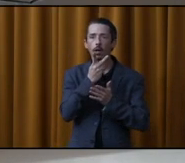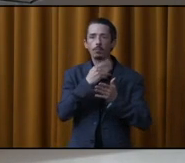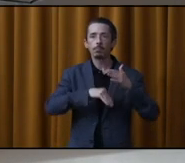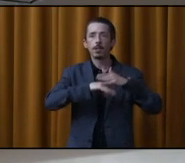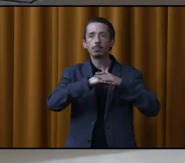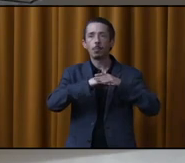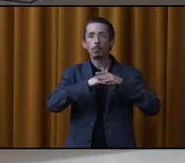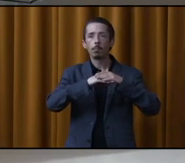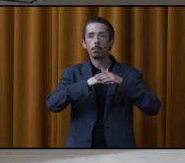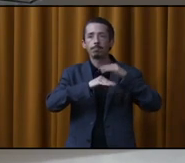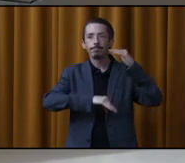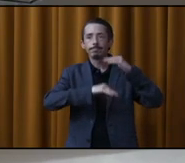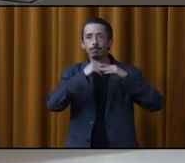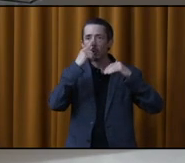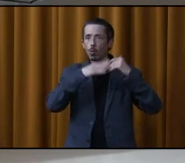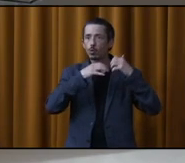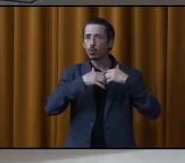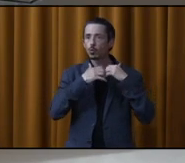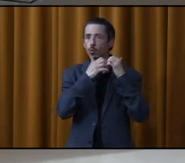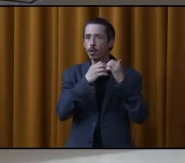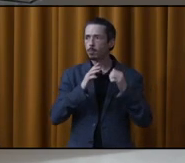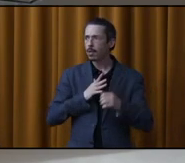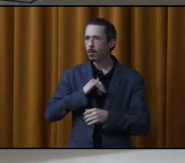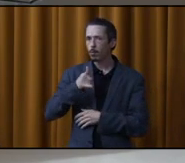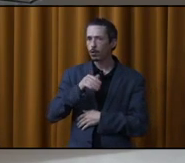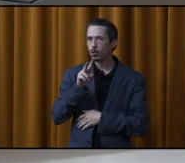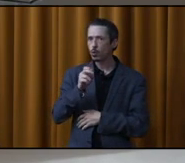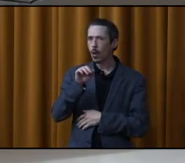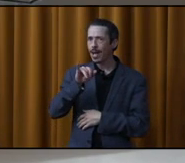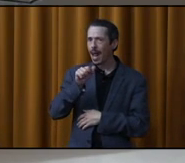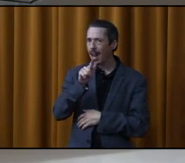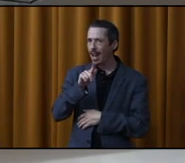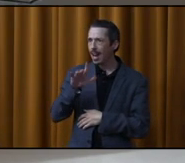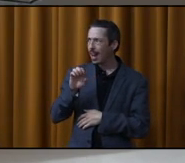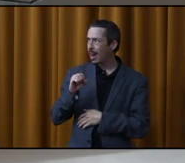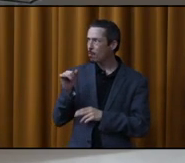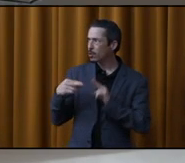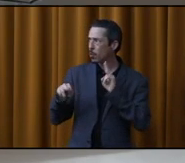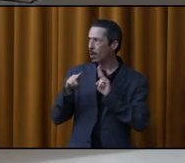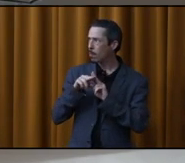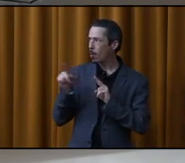endroit-là. Mme Joyal, voudriez-vous aller avec la réponse?